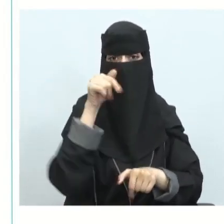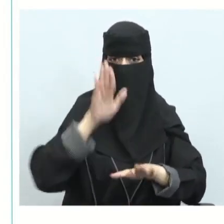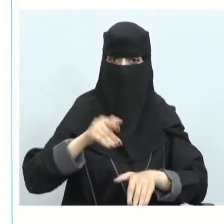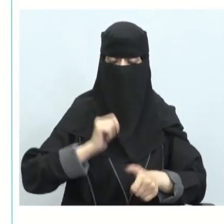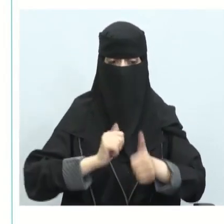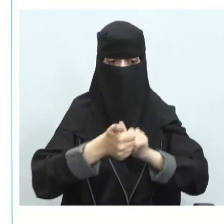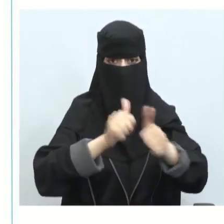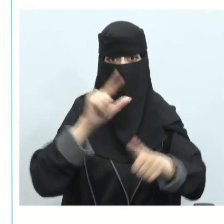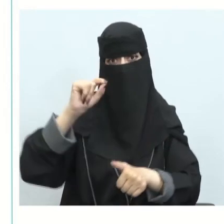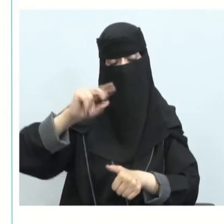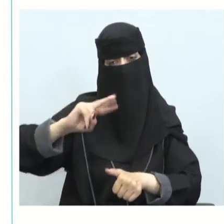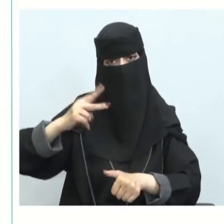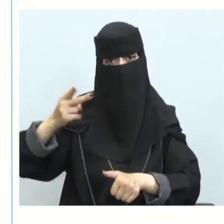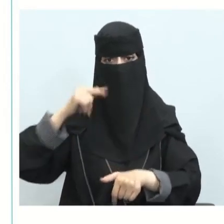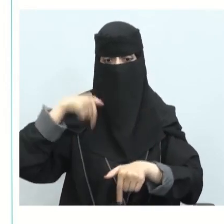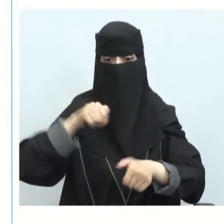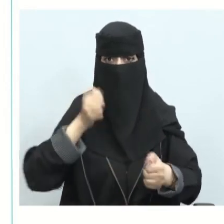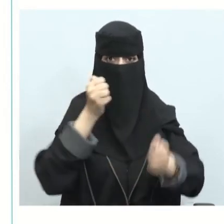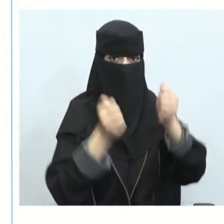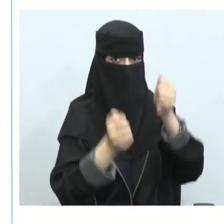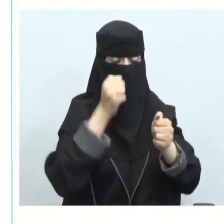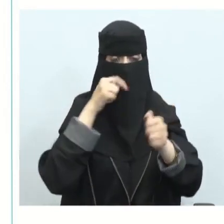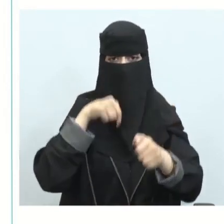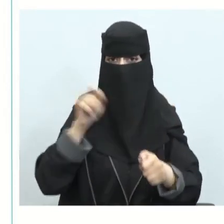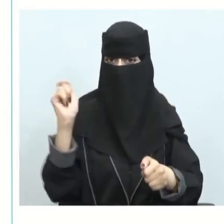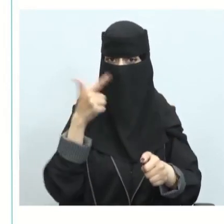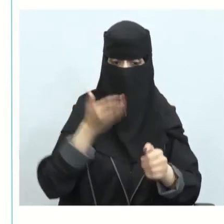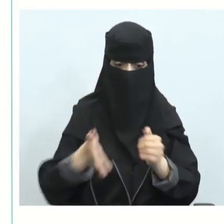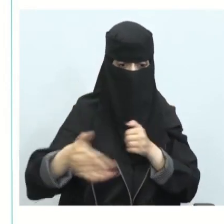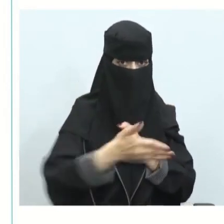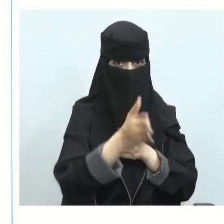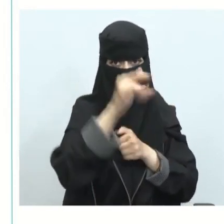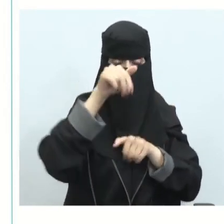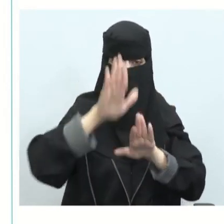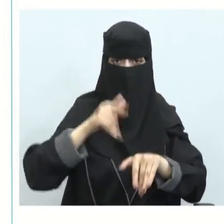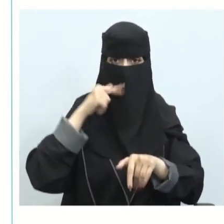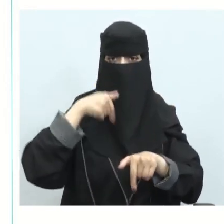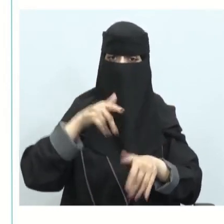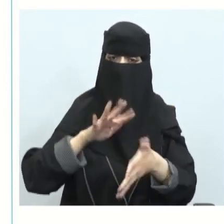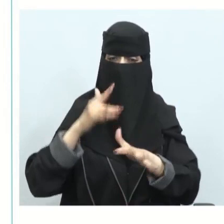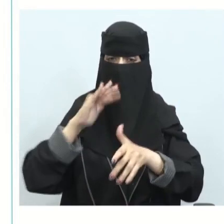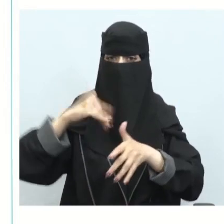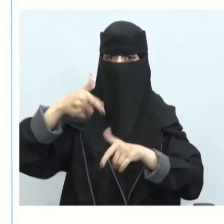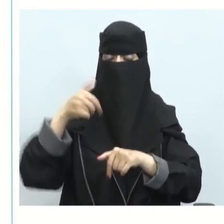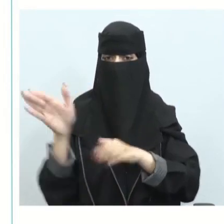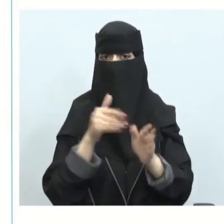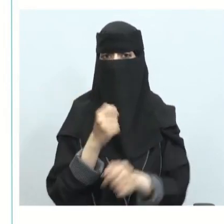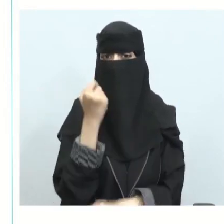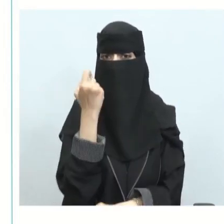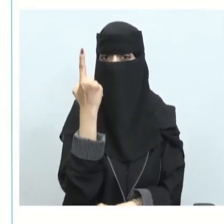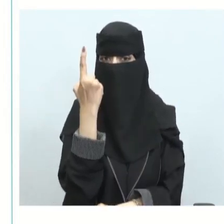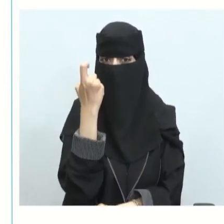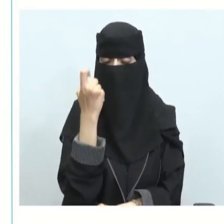العالم الذي يتسابقون حول أسرع مضمار شوارع موجود في الفيرمالوان أيضا قد ياتي ما يقرب 150 ألف